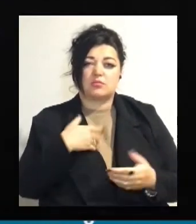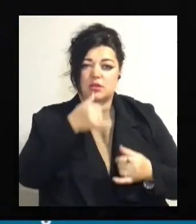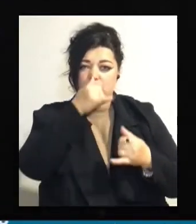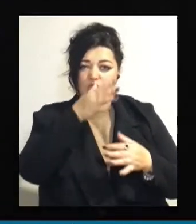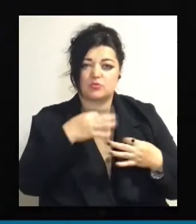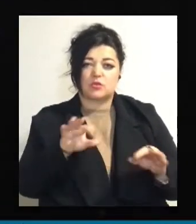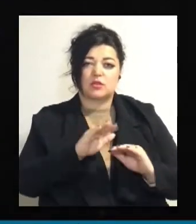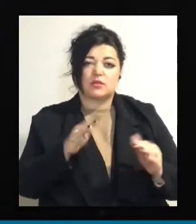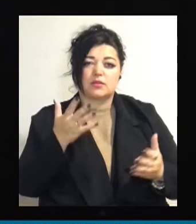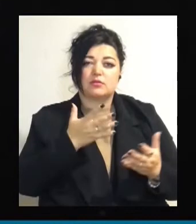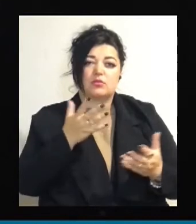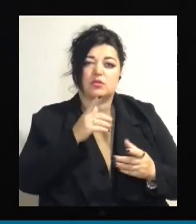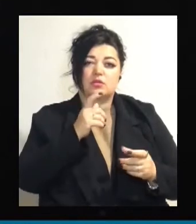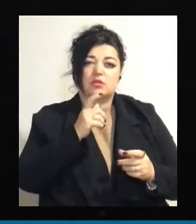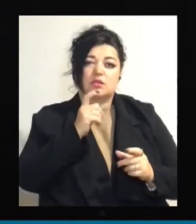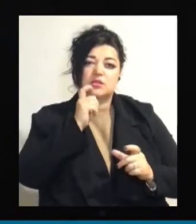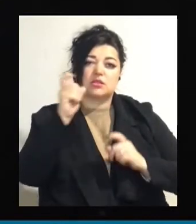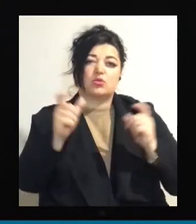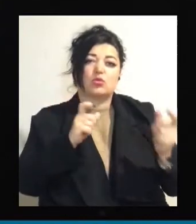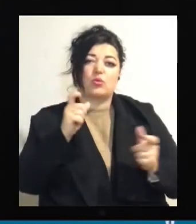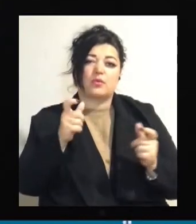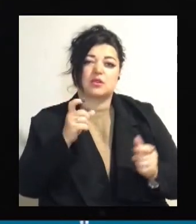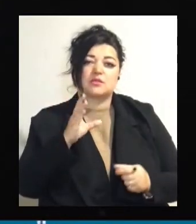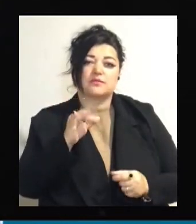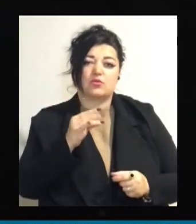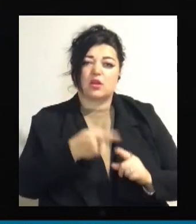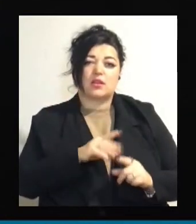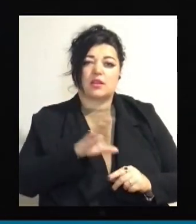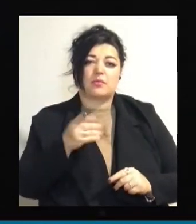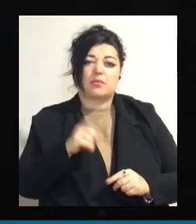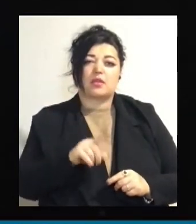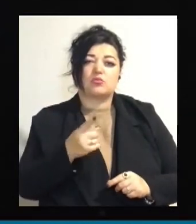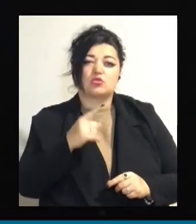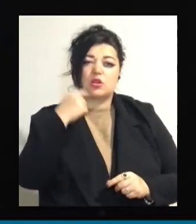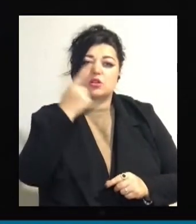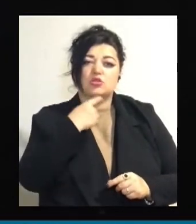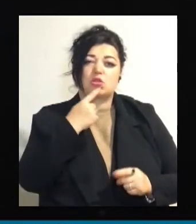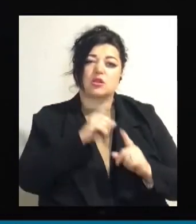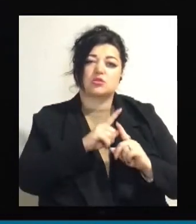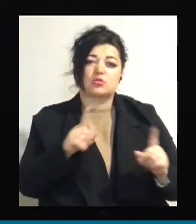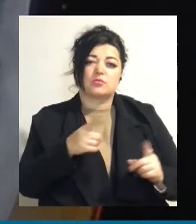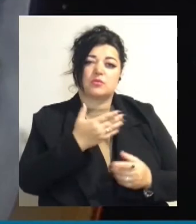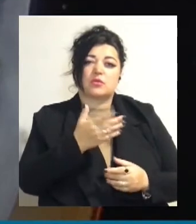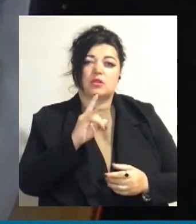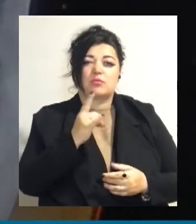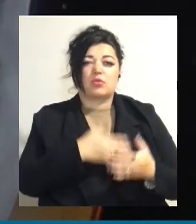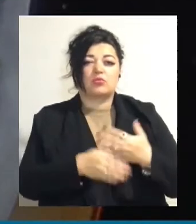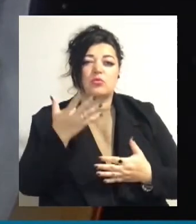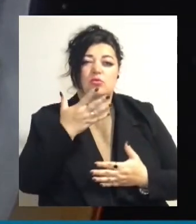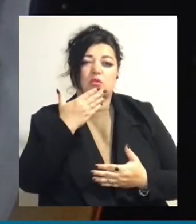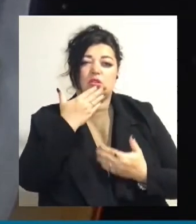які здають громкі звуки. Це не тому, що лично до особливого дитину яке відносин. Я